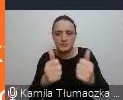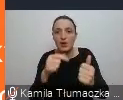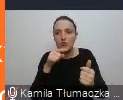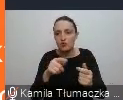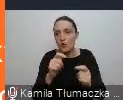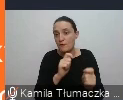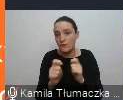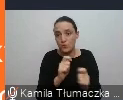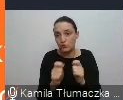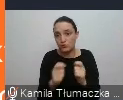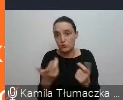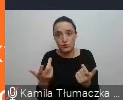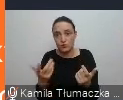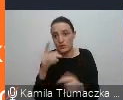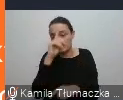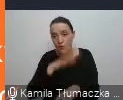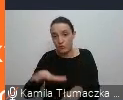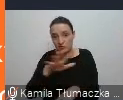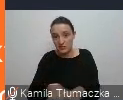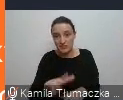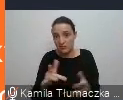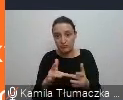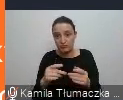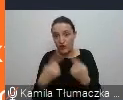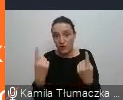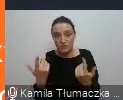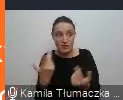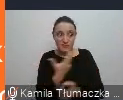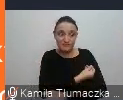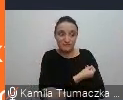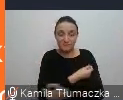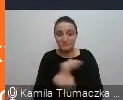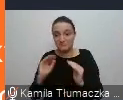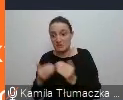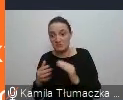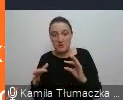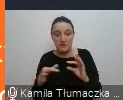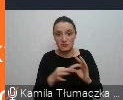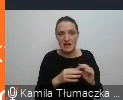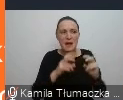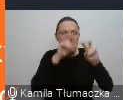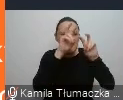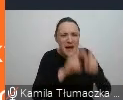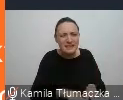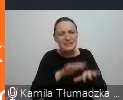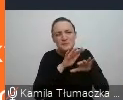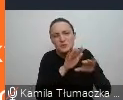funkcjonuje dobrze w ogóle w naszym społeczeństwie i jakoś nie chce odejść, mimo wszelkich badań, które mówią, że to jest